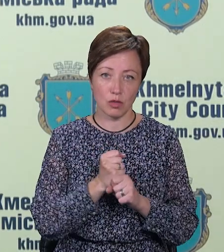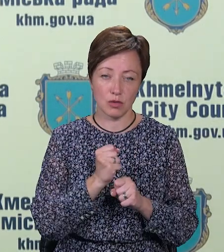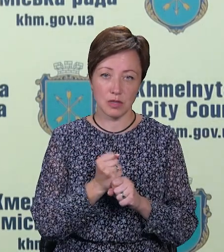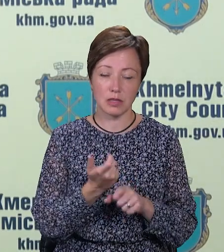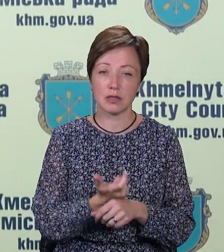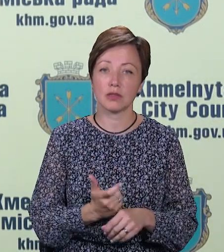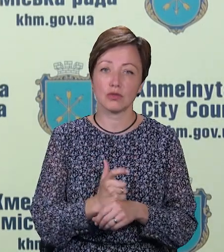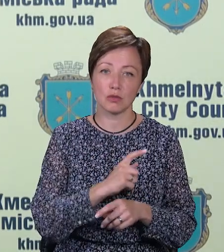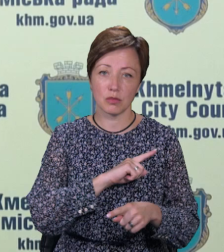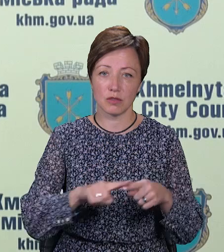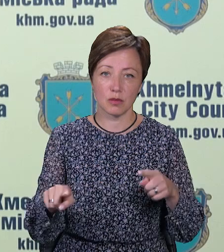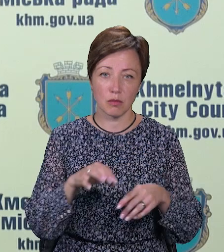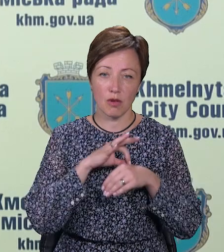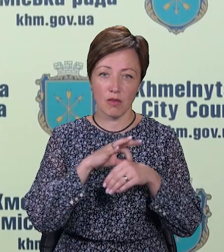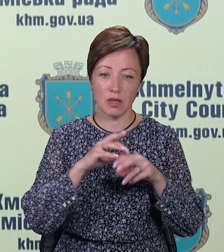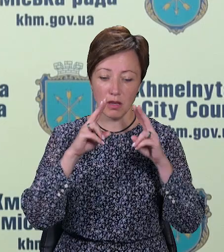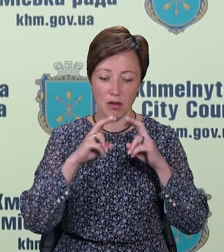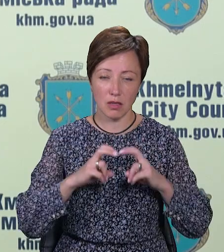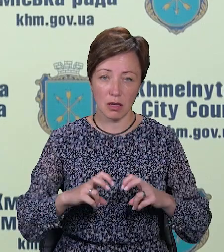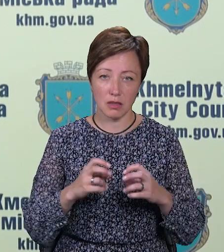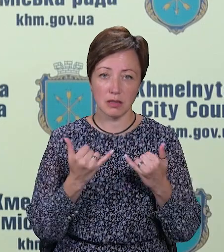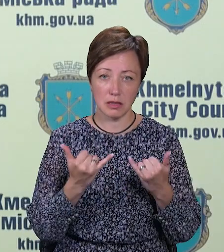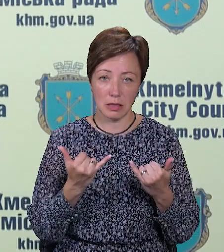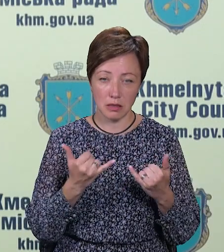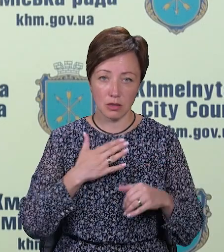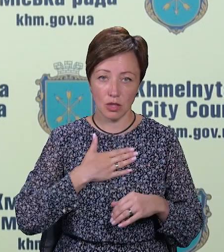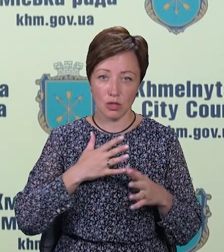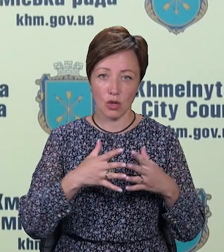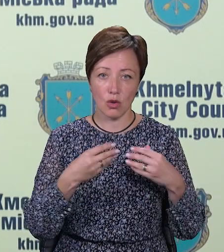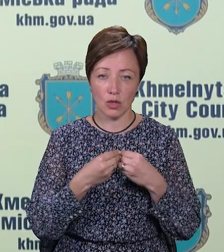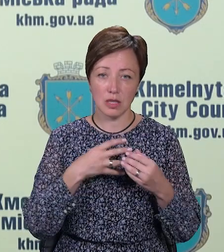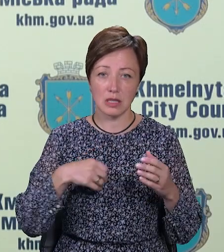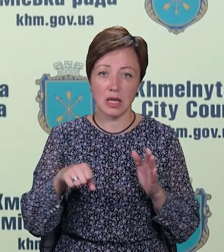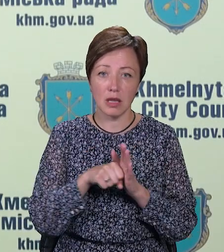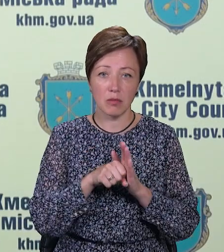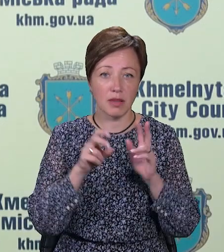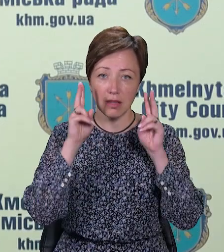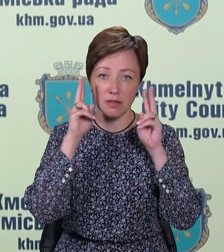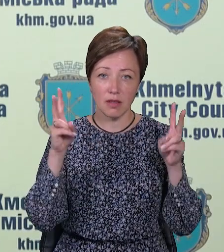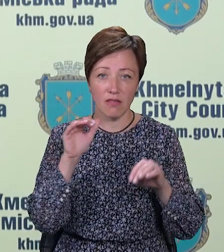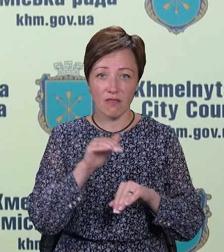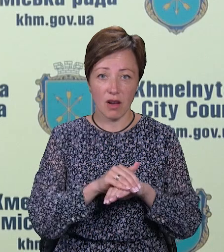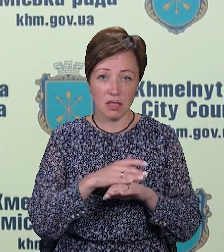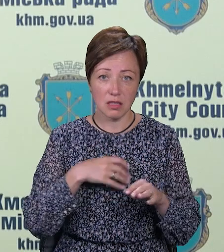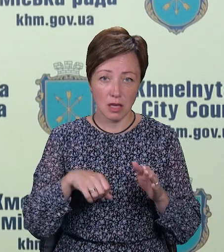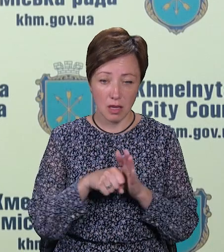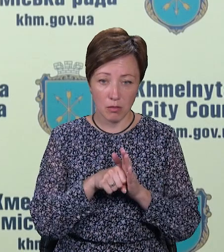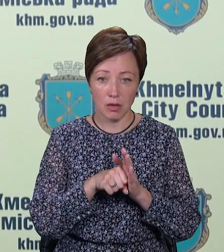Це значно пришвидшить проведення аналізів, тому що зараз наші родини загиблих, по яких не встановлений факт загибелі,